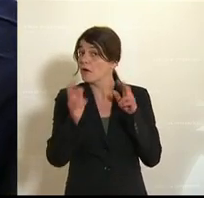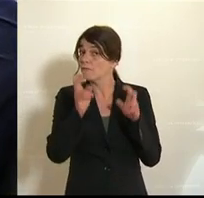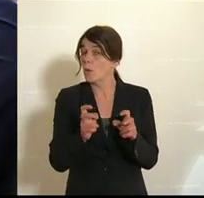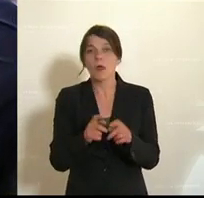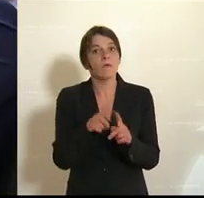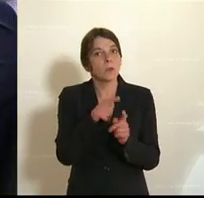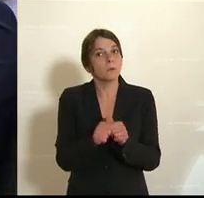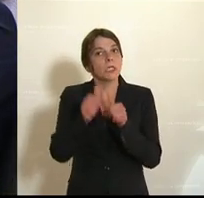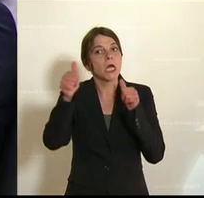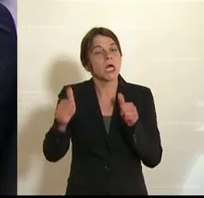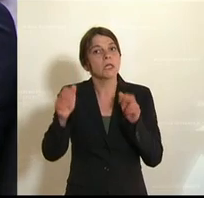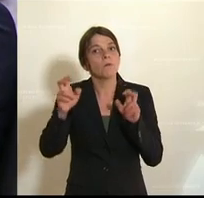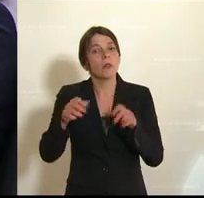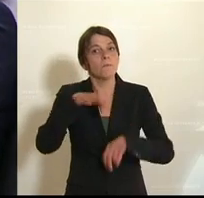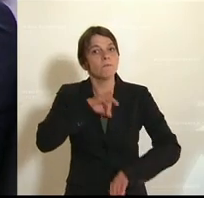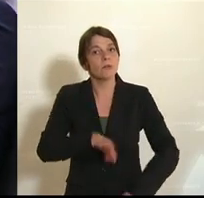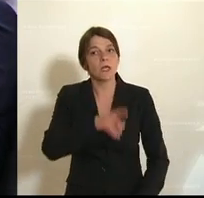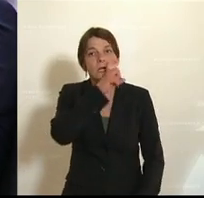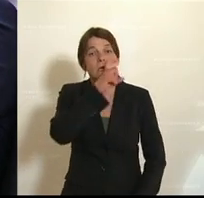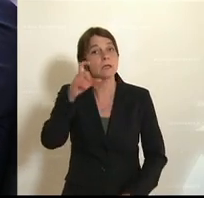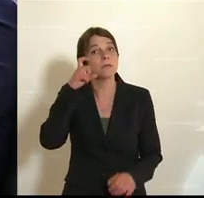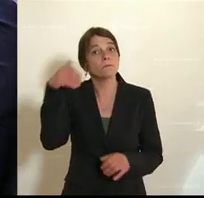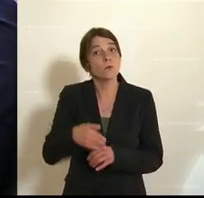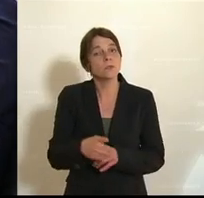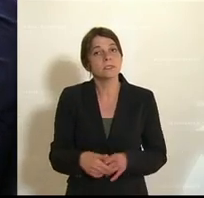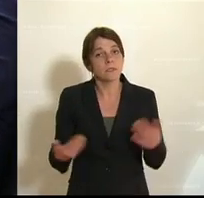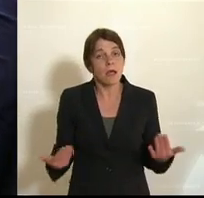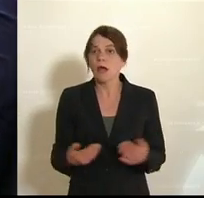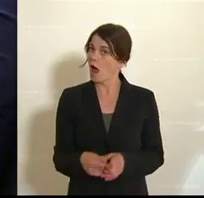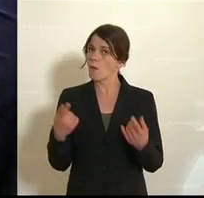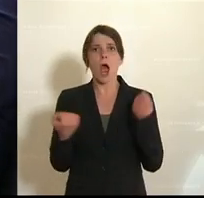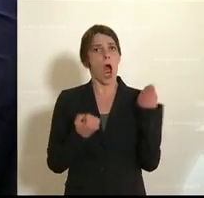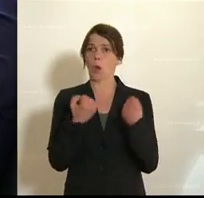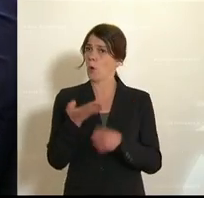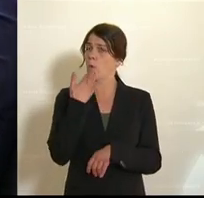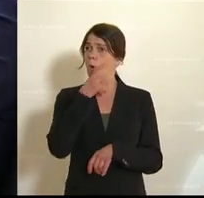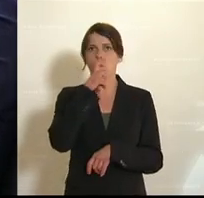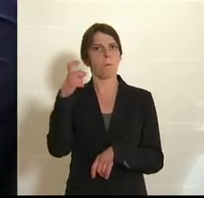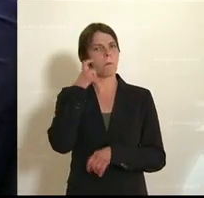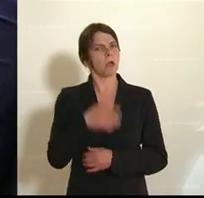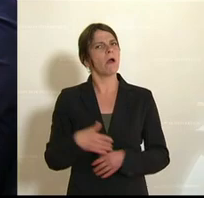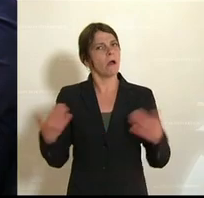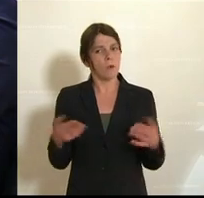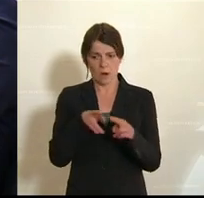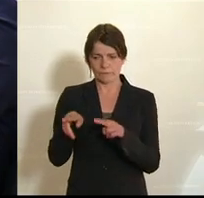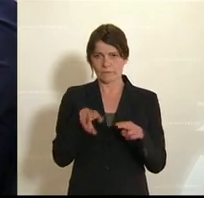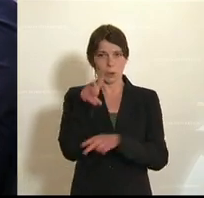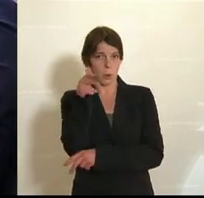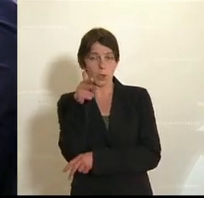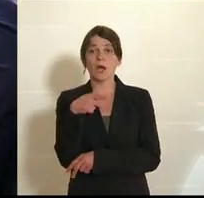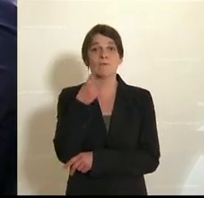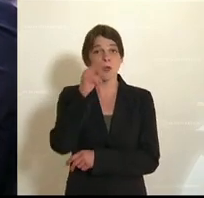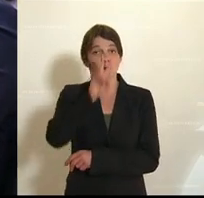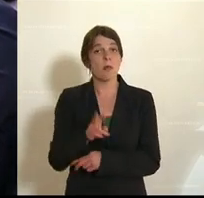Denn wenn nicht, sind Sie verpflichtet, einen Mund-Nasen-Schutz zu tragen. Den haben Sie aber im Auto nicht drauf gehabt. Das ist auf den Videoaufnahmen der